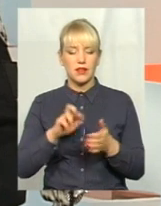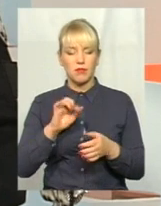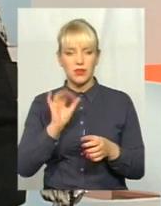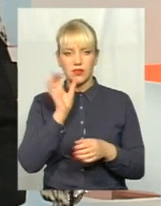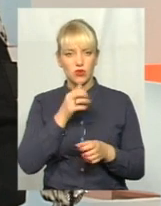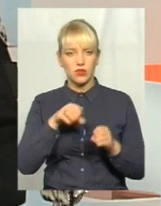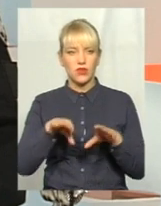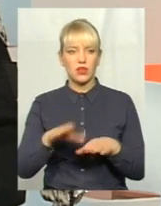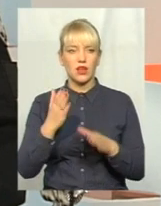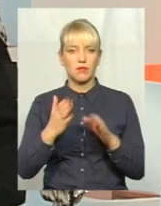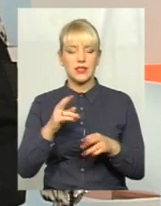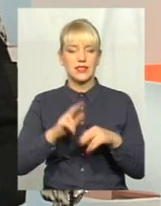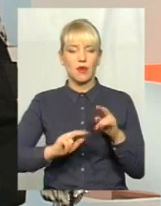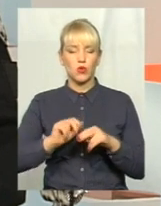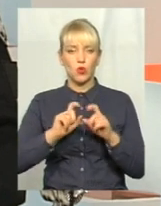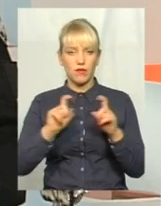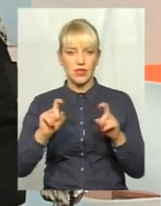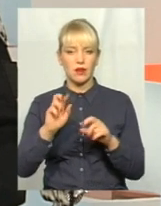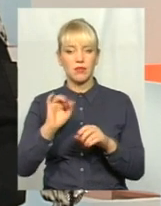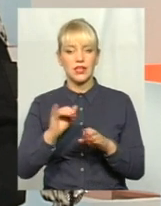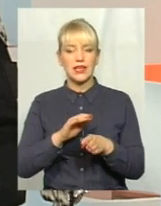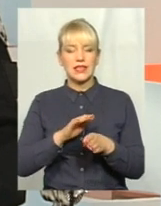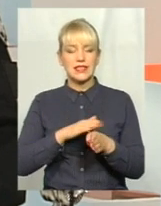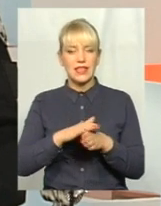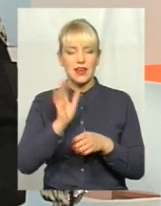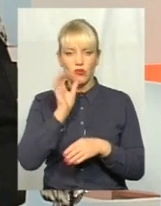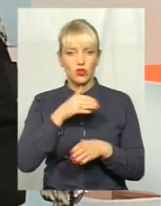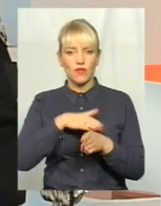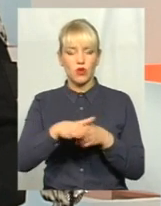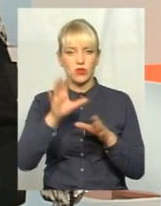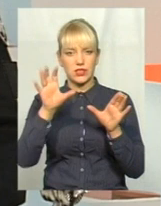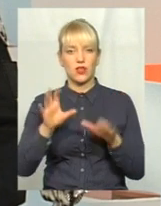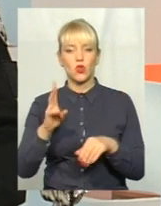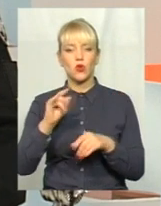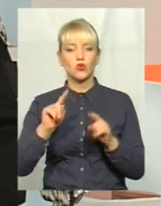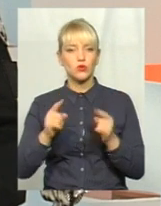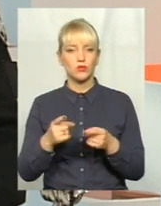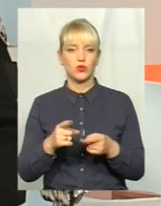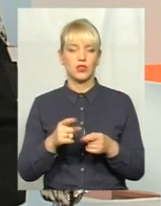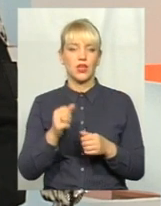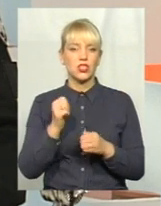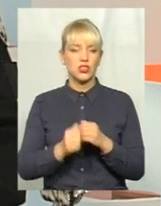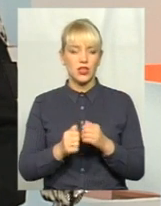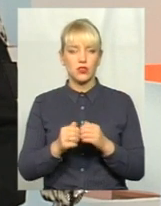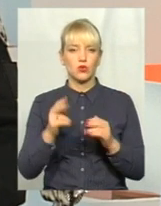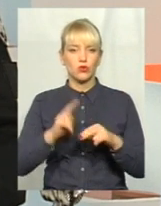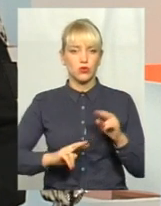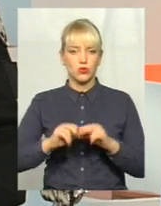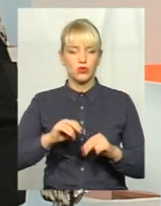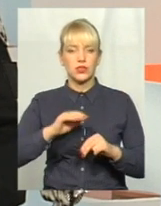дійсно дотримувалися законодавства. Але чомусь доволі часто зводяться багатоповерхівки